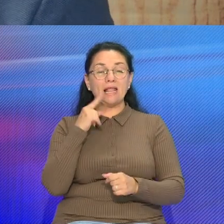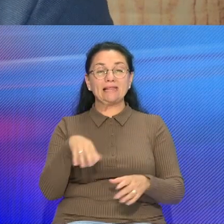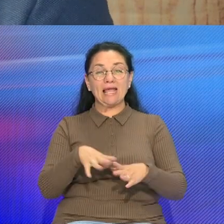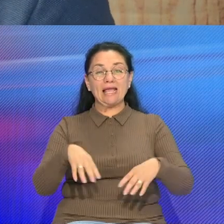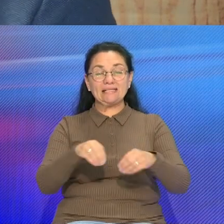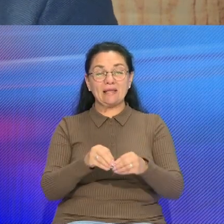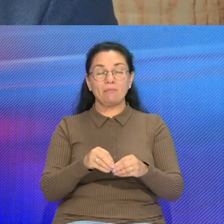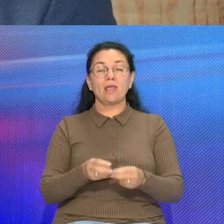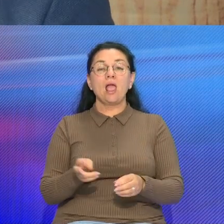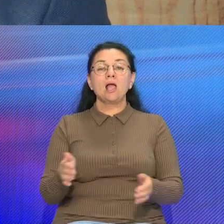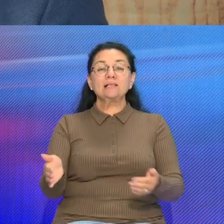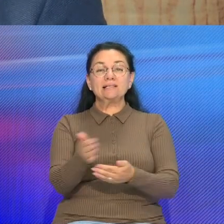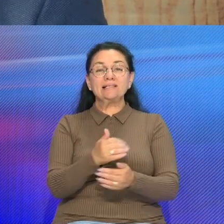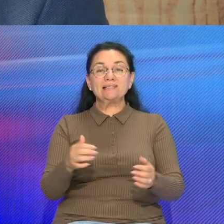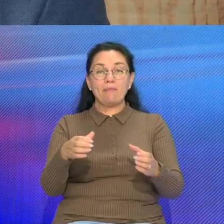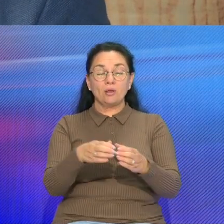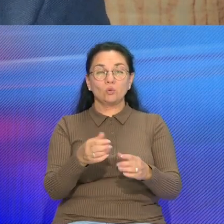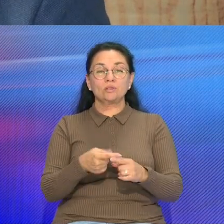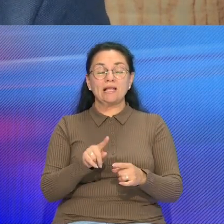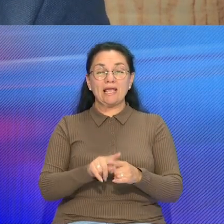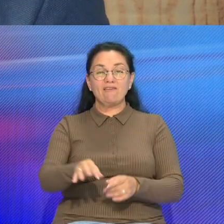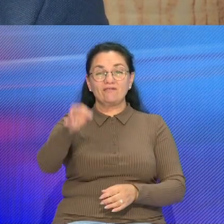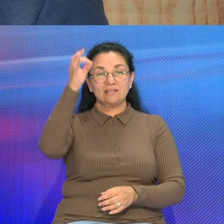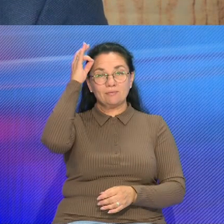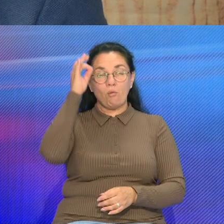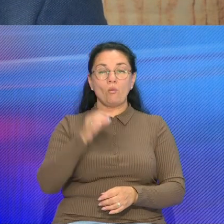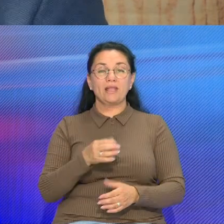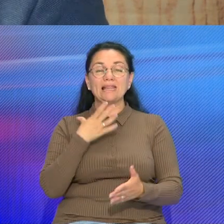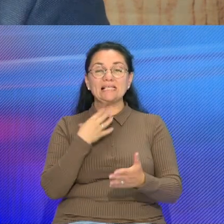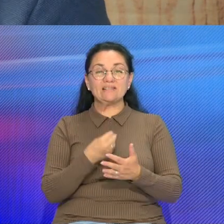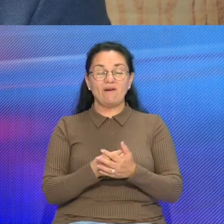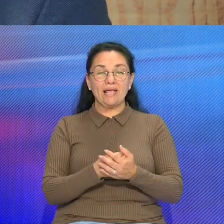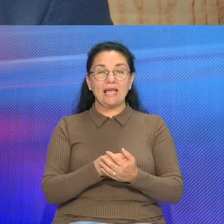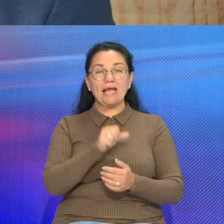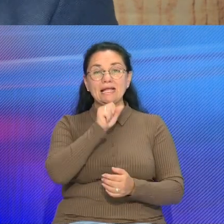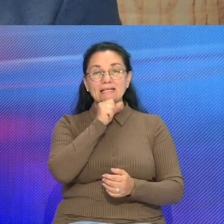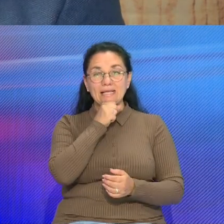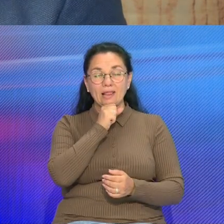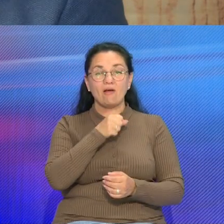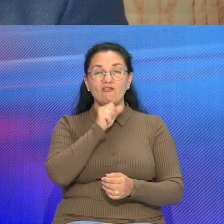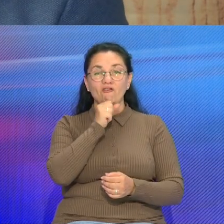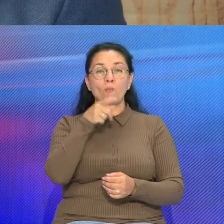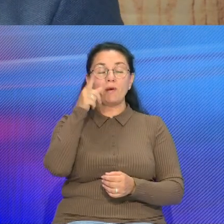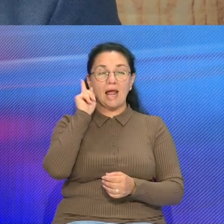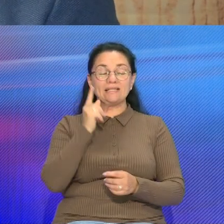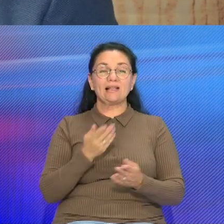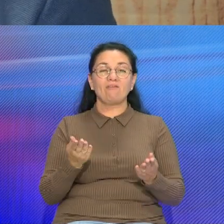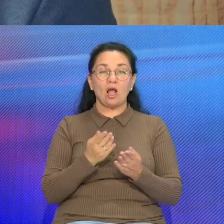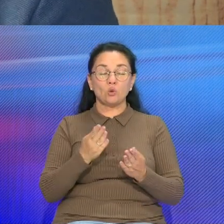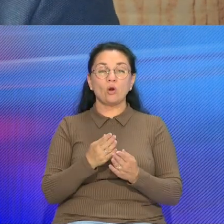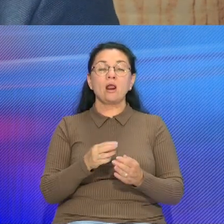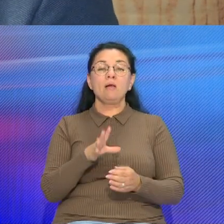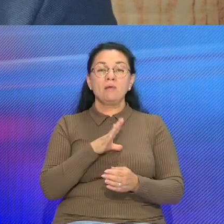Республики Беларусь В рамках форума вспомнят, конечно, своих дедов, прадедов Тех, которые воевали,